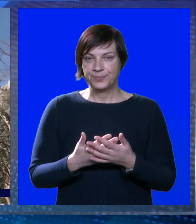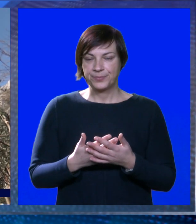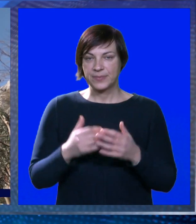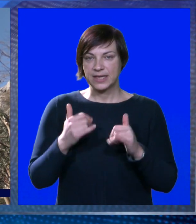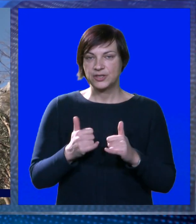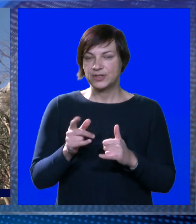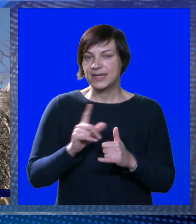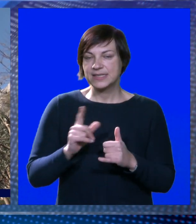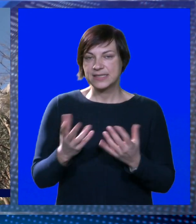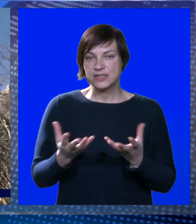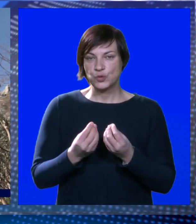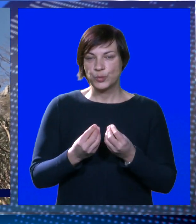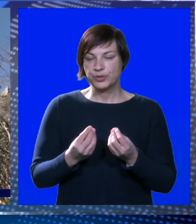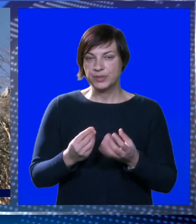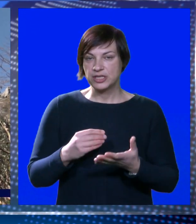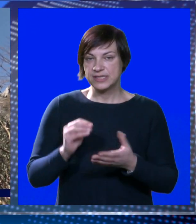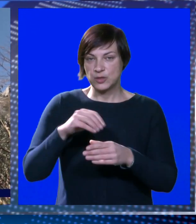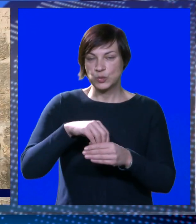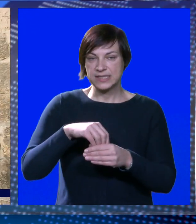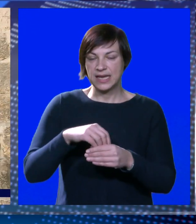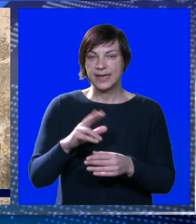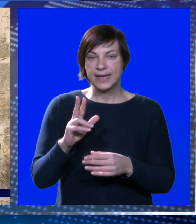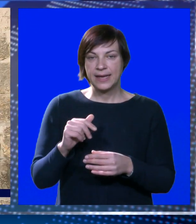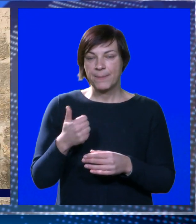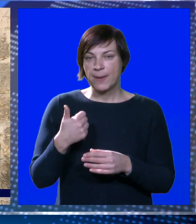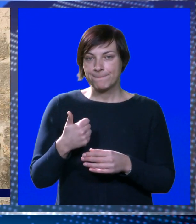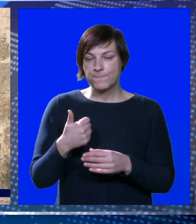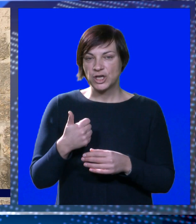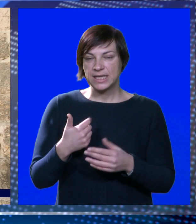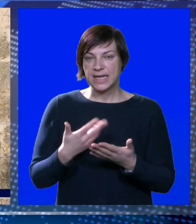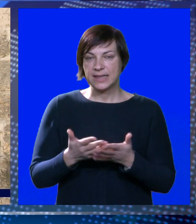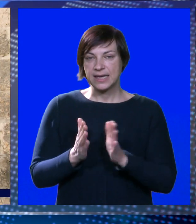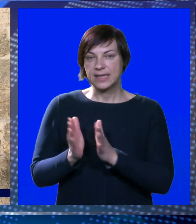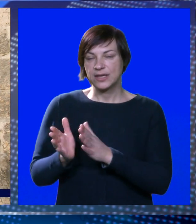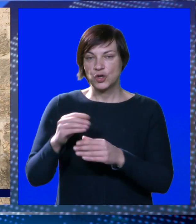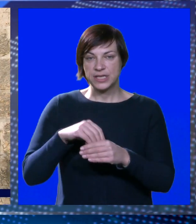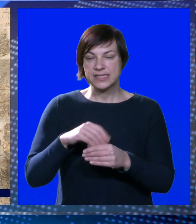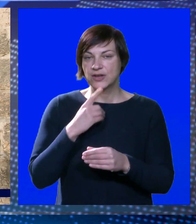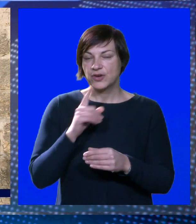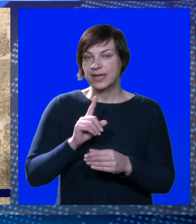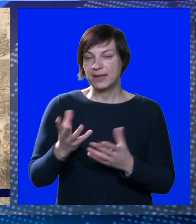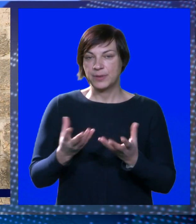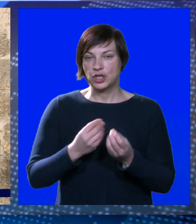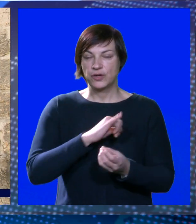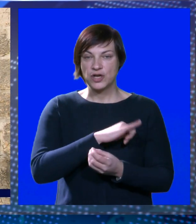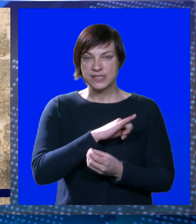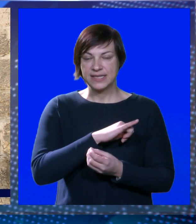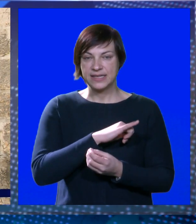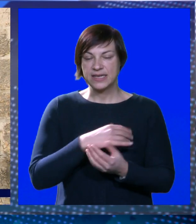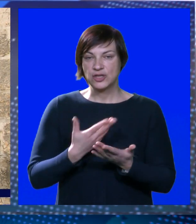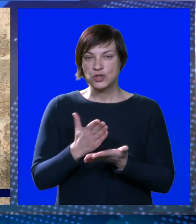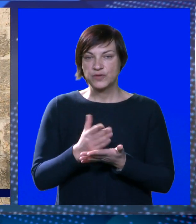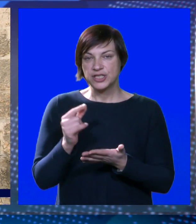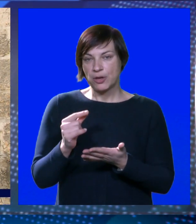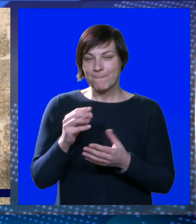Do danas nisu u potpunosti useljeni. Dakle, imamo neke od kategorije stanova za koje nije bilo dovoljno zainteresiranih.